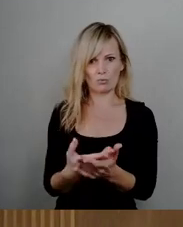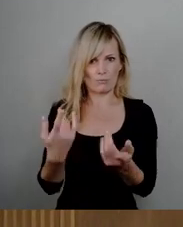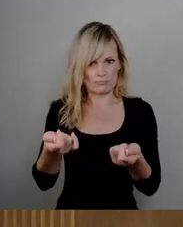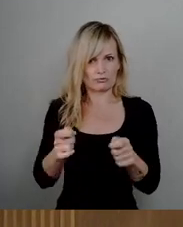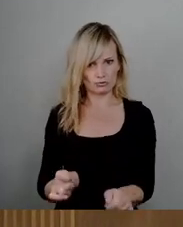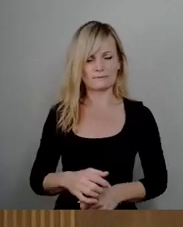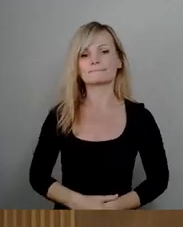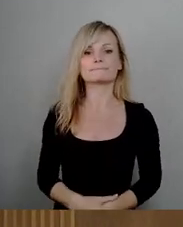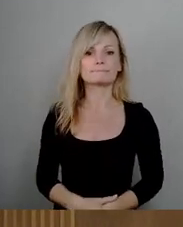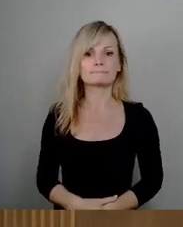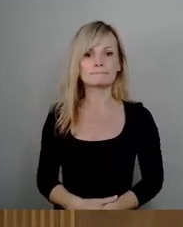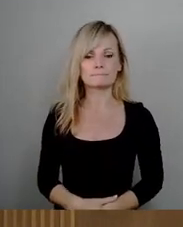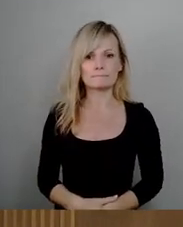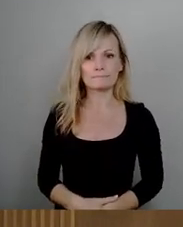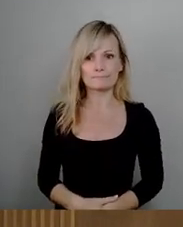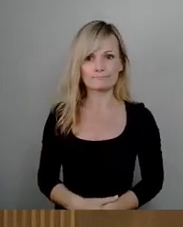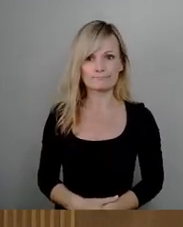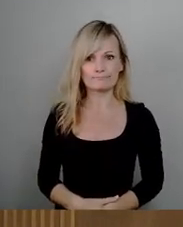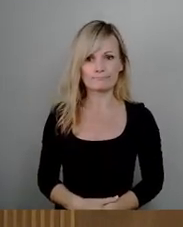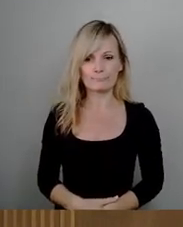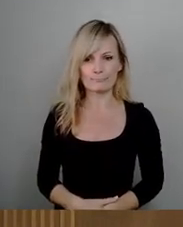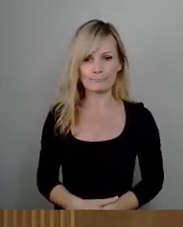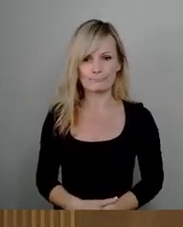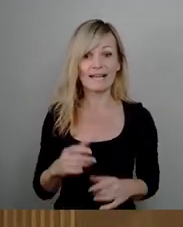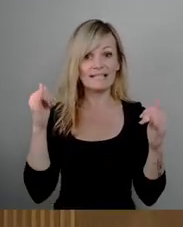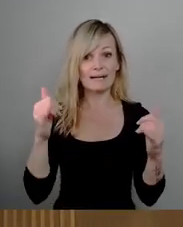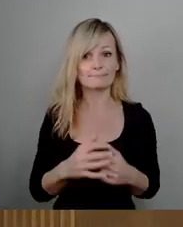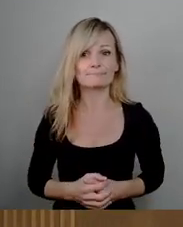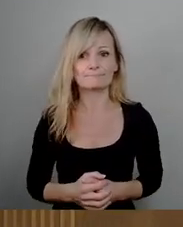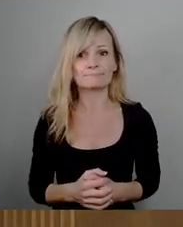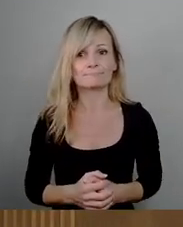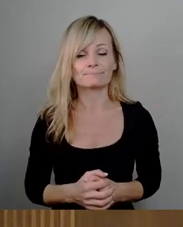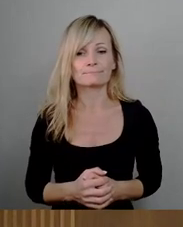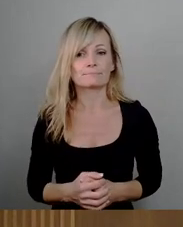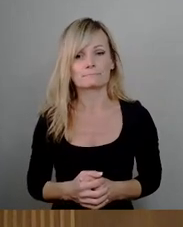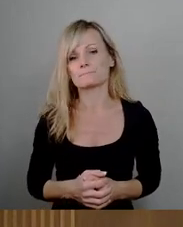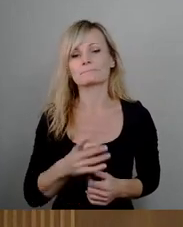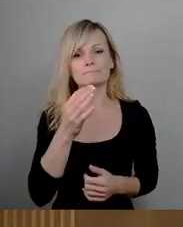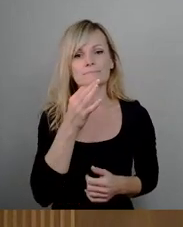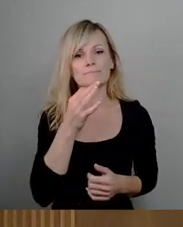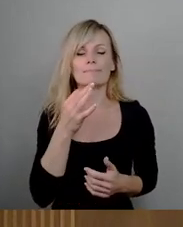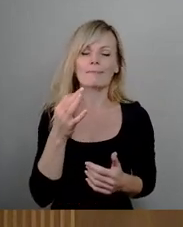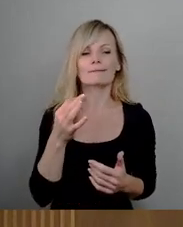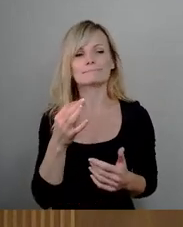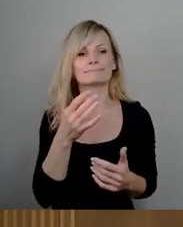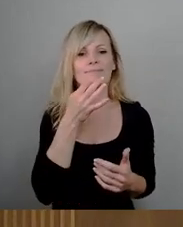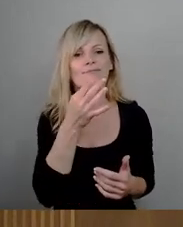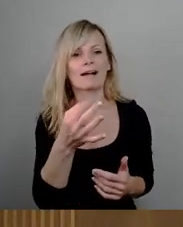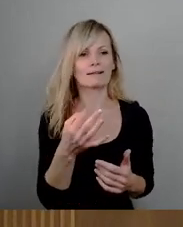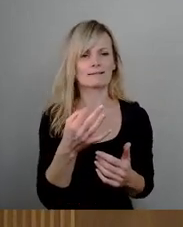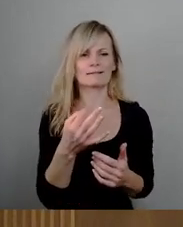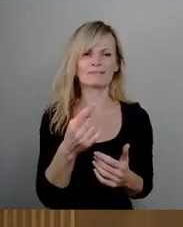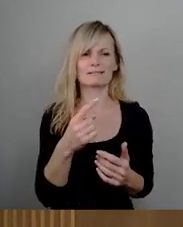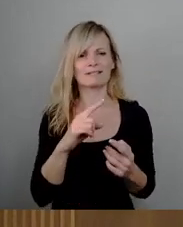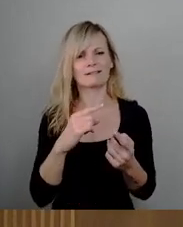Ja, das ist eine Nachfrage, wir drehen uns da im Kreis, weil die Empfehlung, die wir